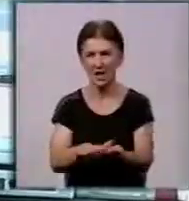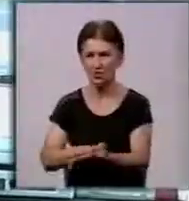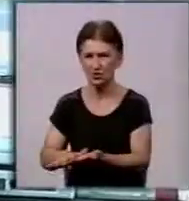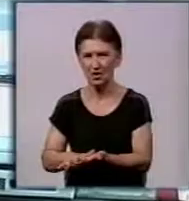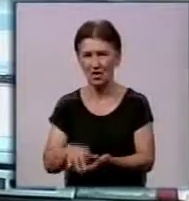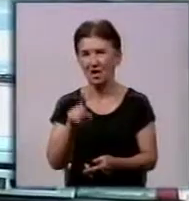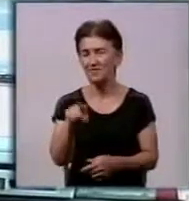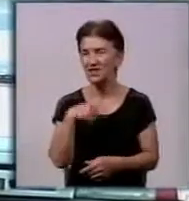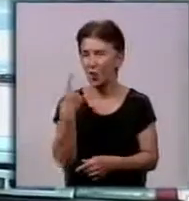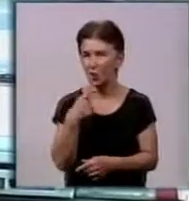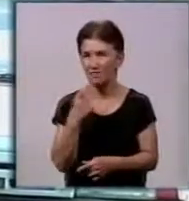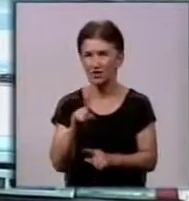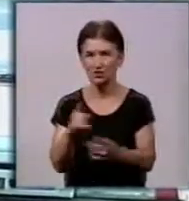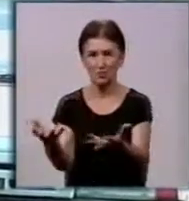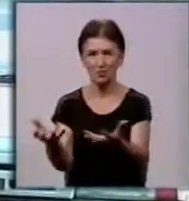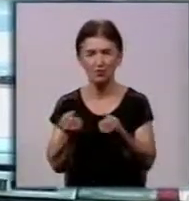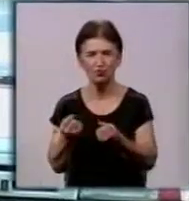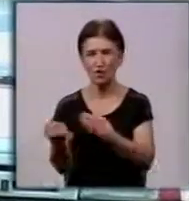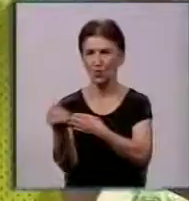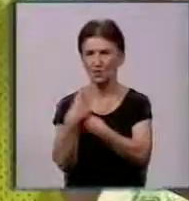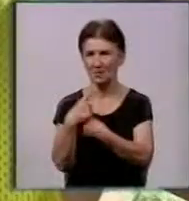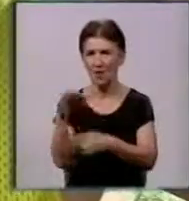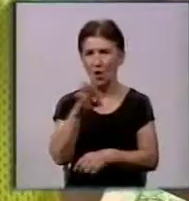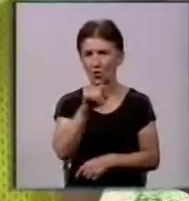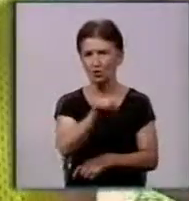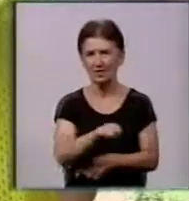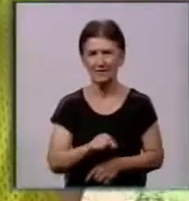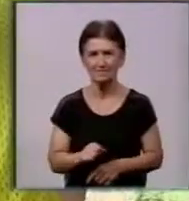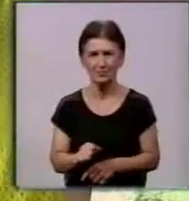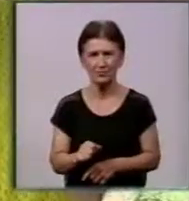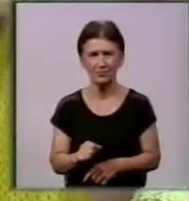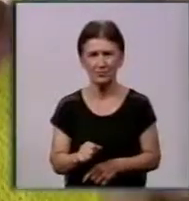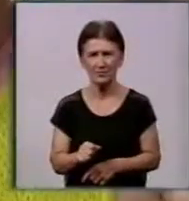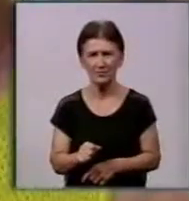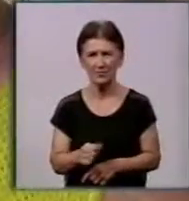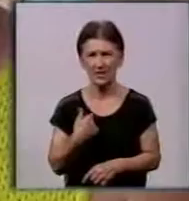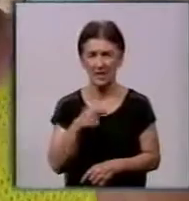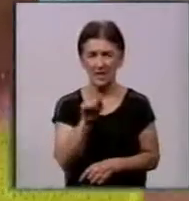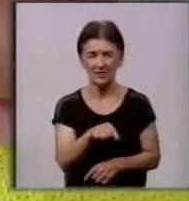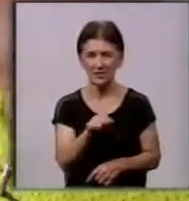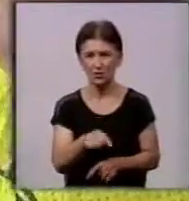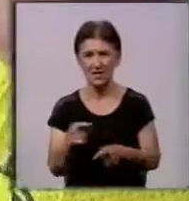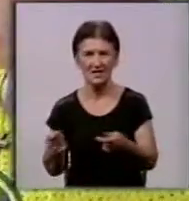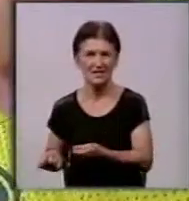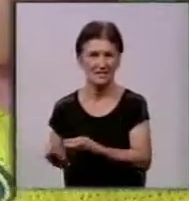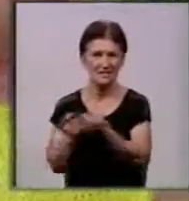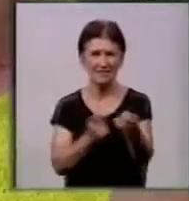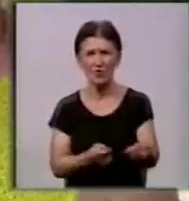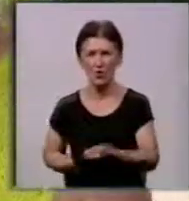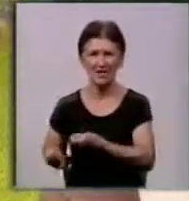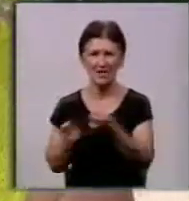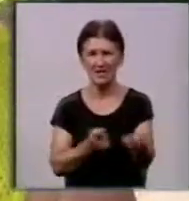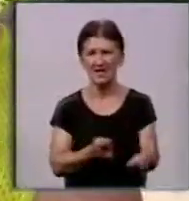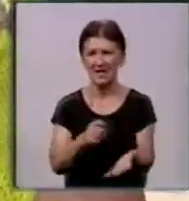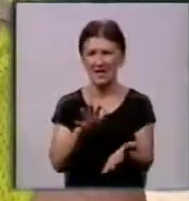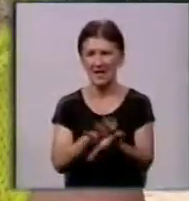Фестун говорить, протримав казівку розчистити сміттєзвалище. Ми сюди завозили сміття, те, що ми